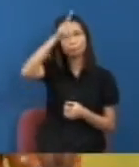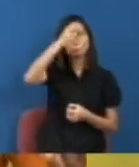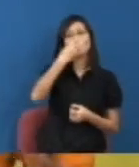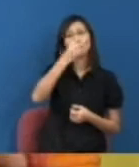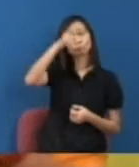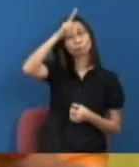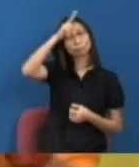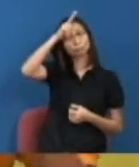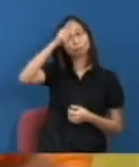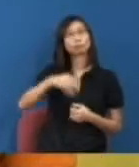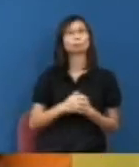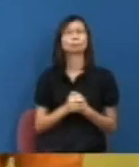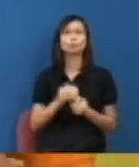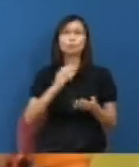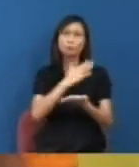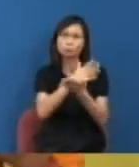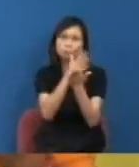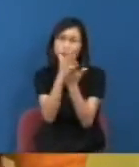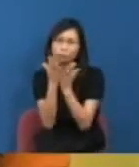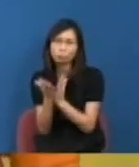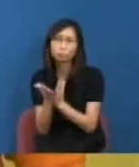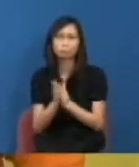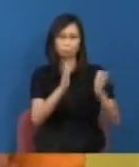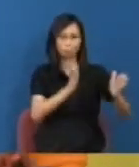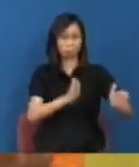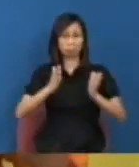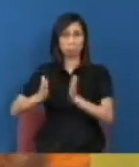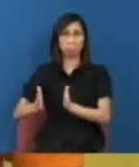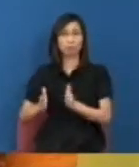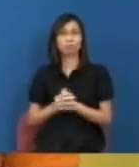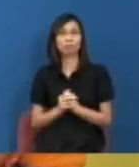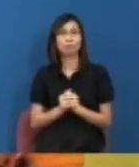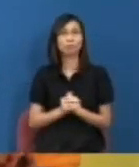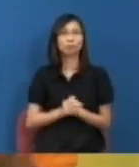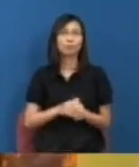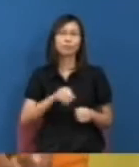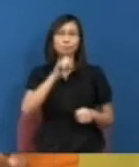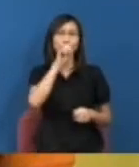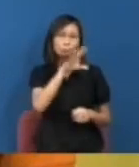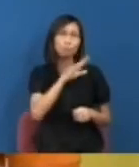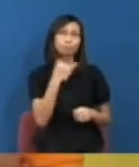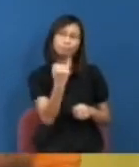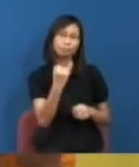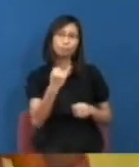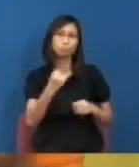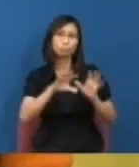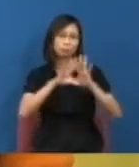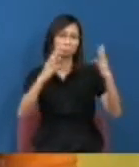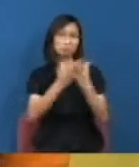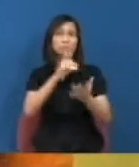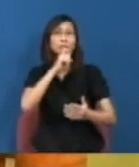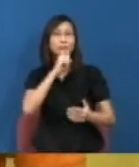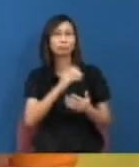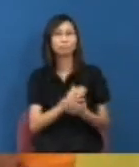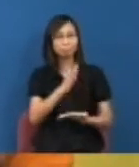香港大學這個相關部門各樣的安排就是基本上被人救病的部分我想不同的場合都已經講